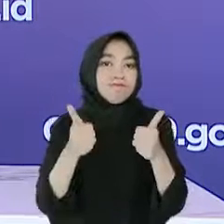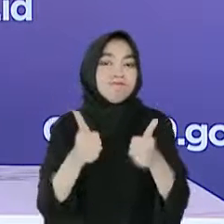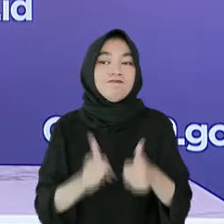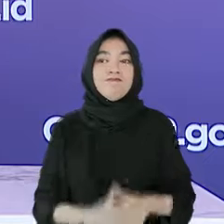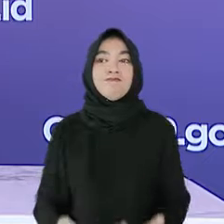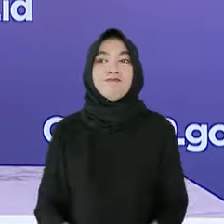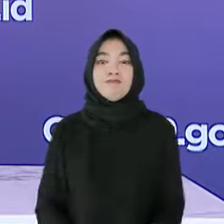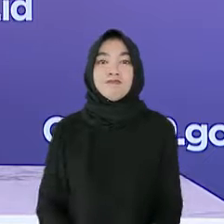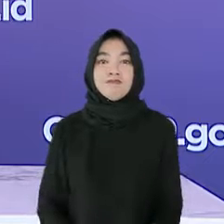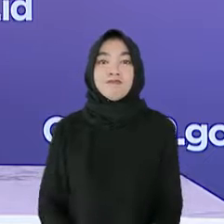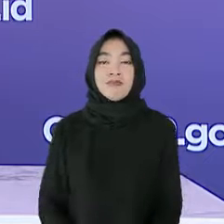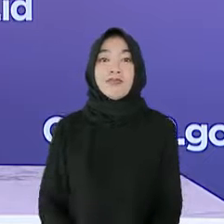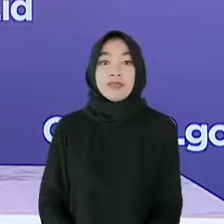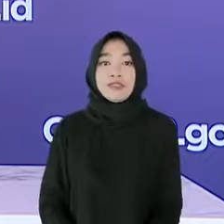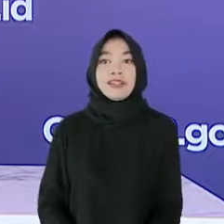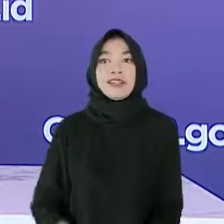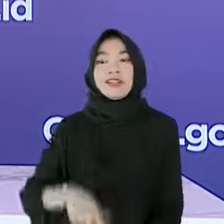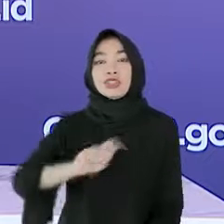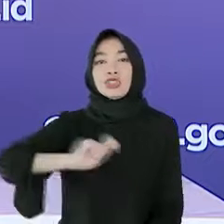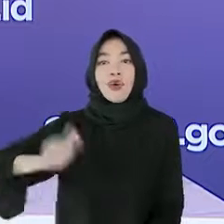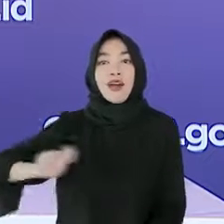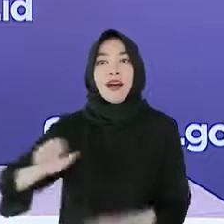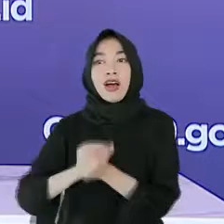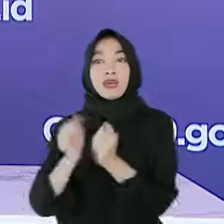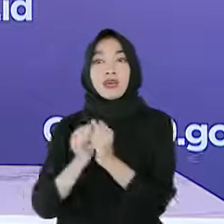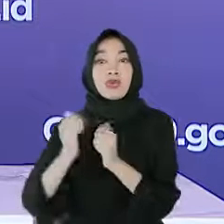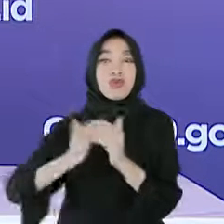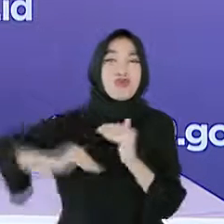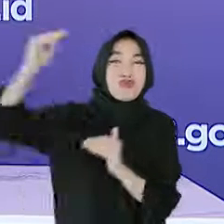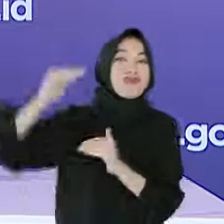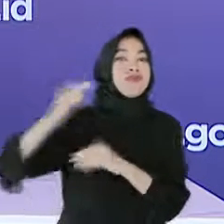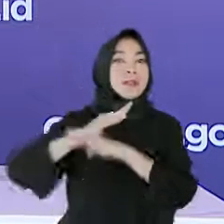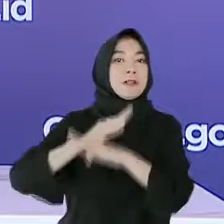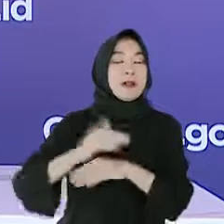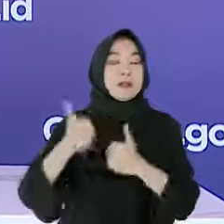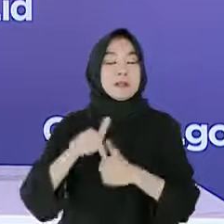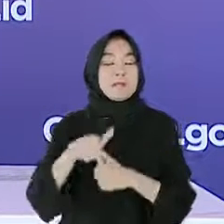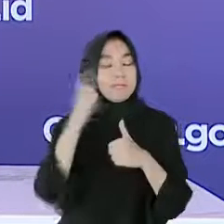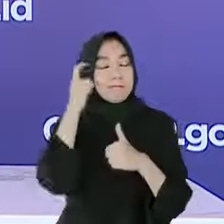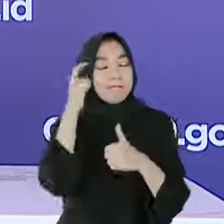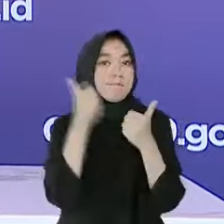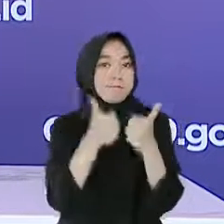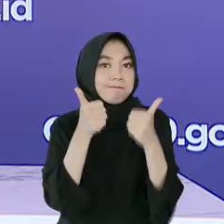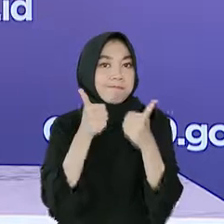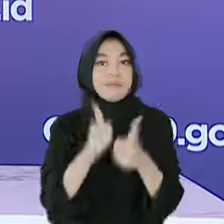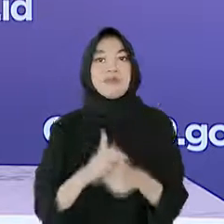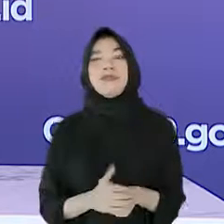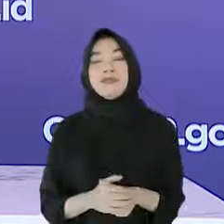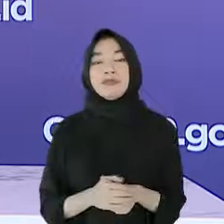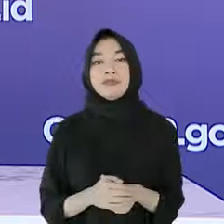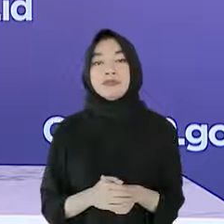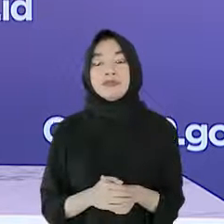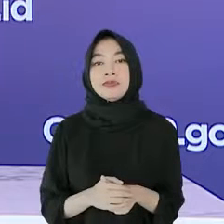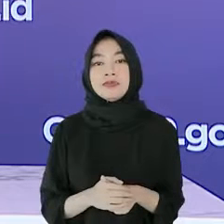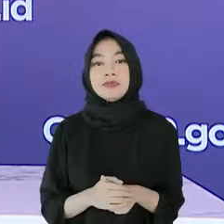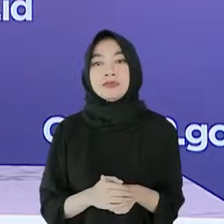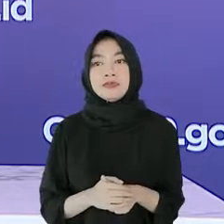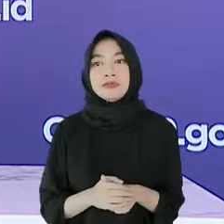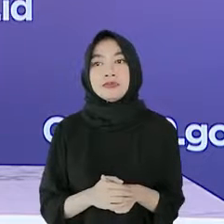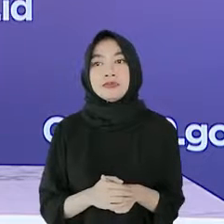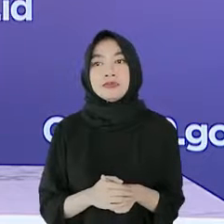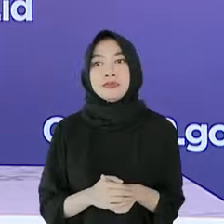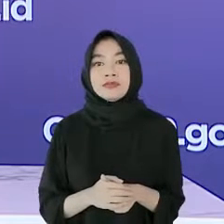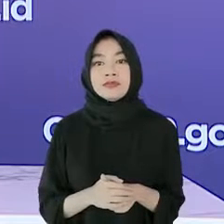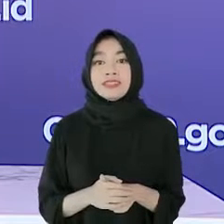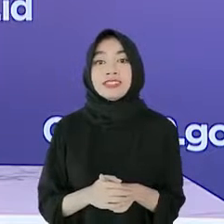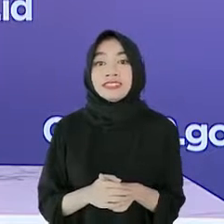pelaksanaan PTM sehingga tidak terjadi kenaikan kasus yang signifikan. Namun, kembali saya sampaikan bahwa